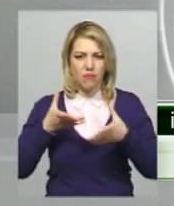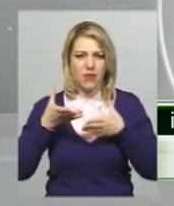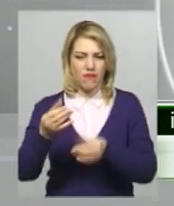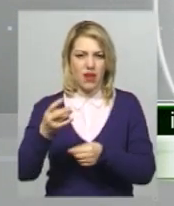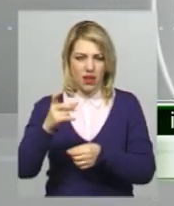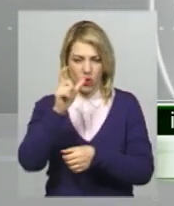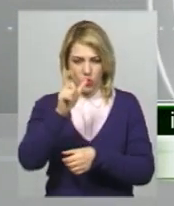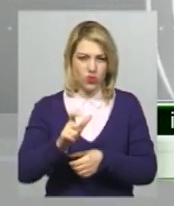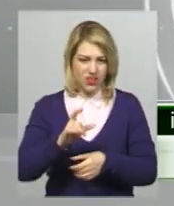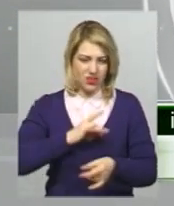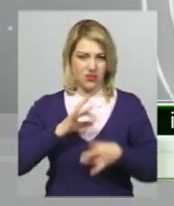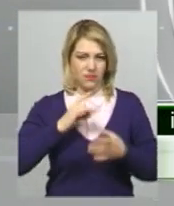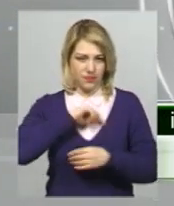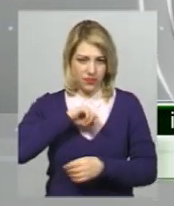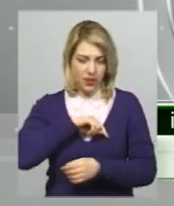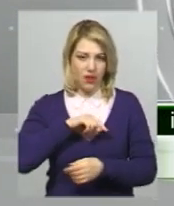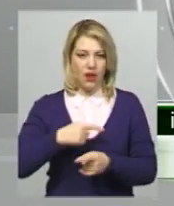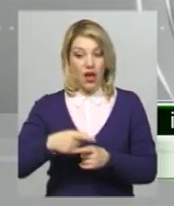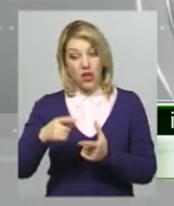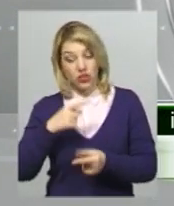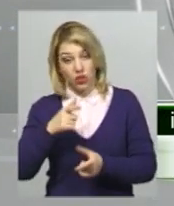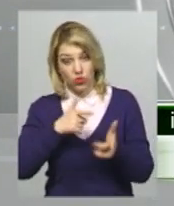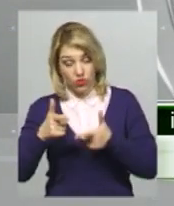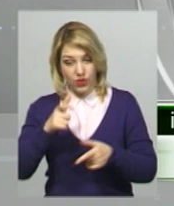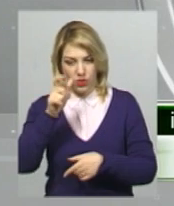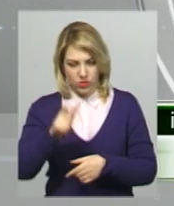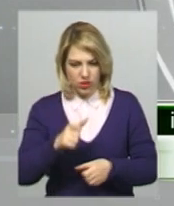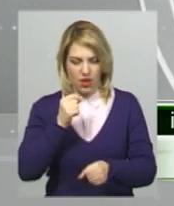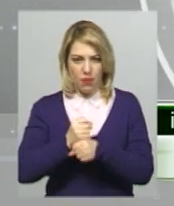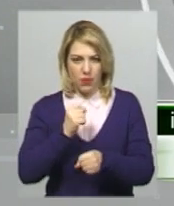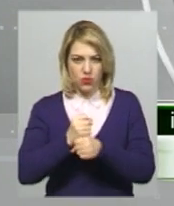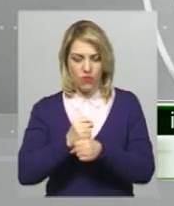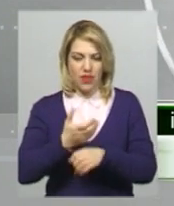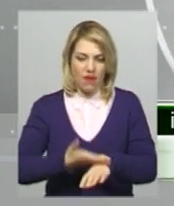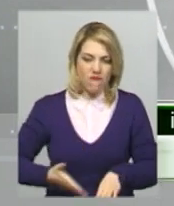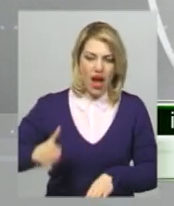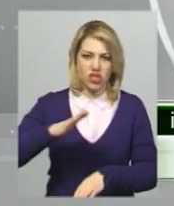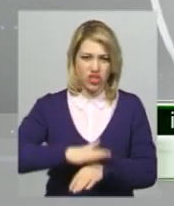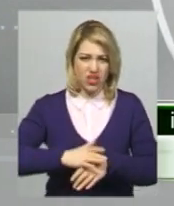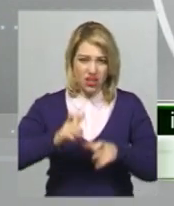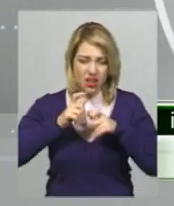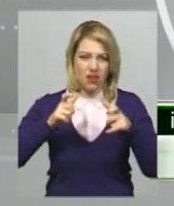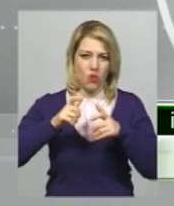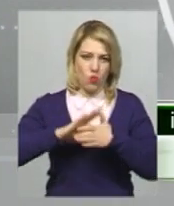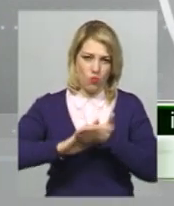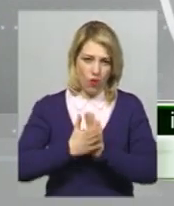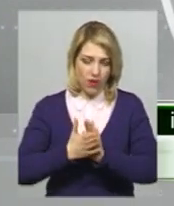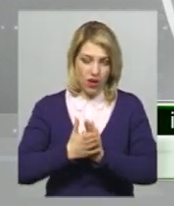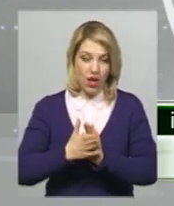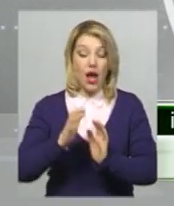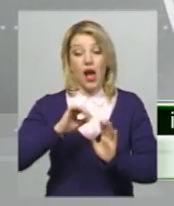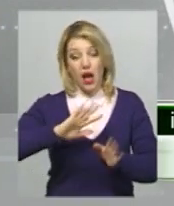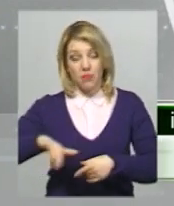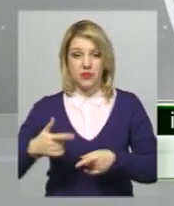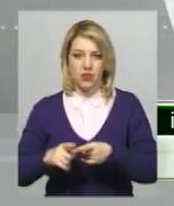людини. І чи готова людина працювати в таких важких умовах, після чого